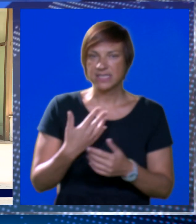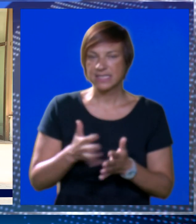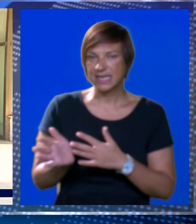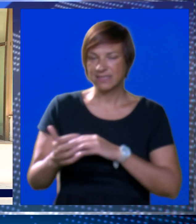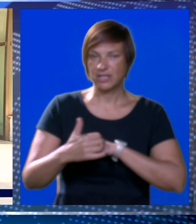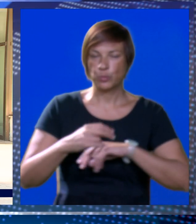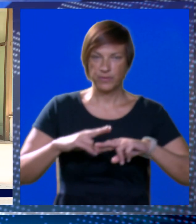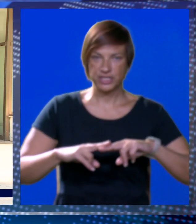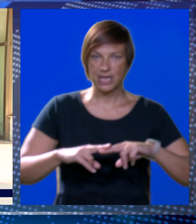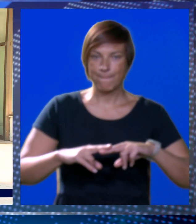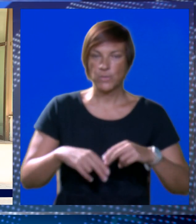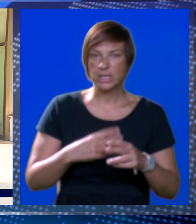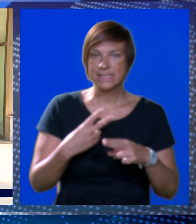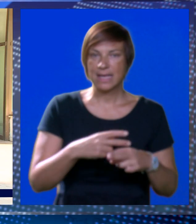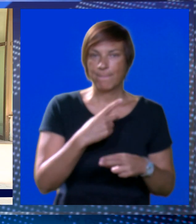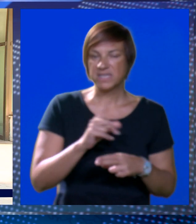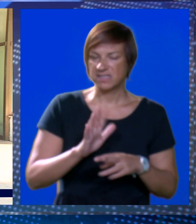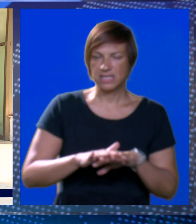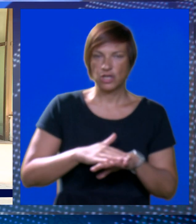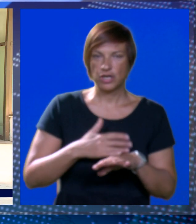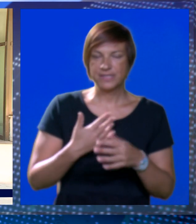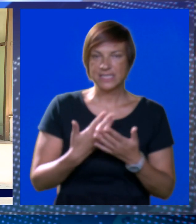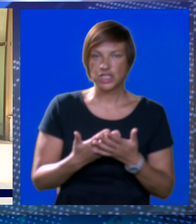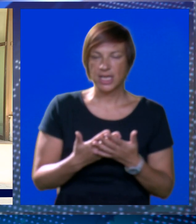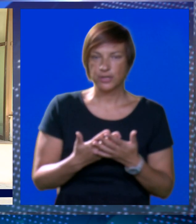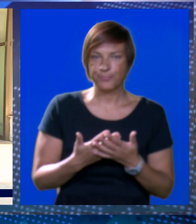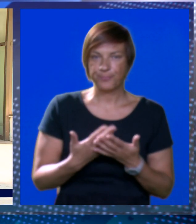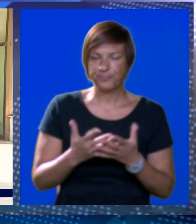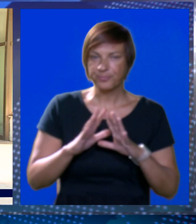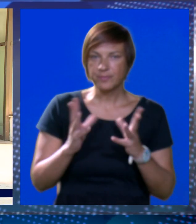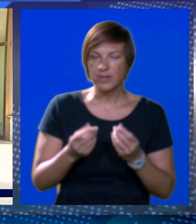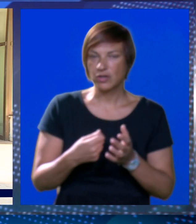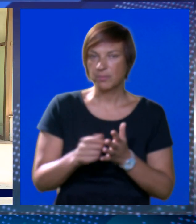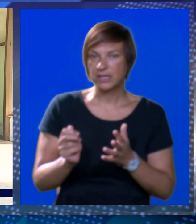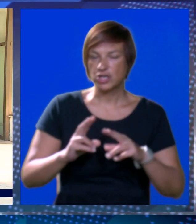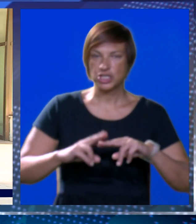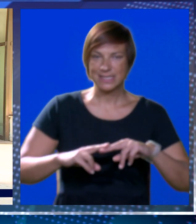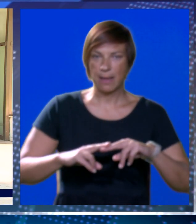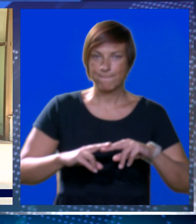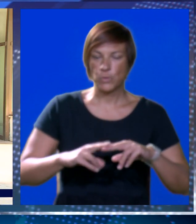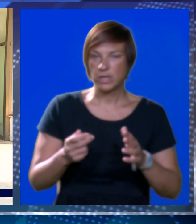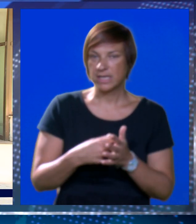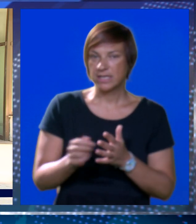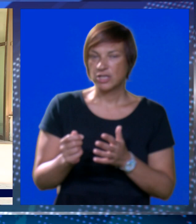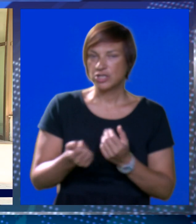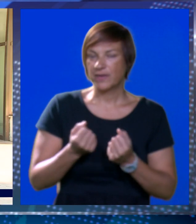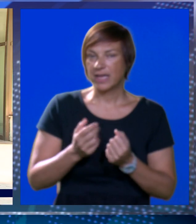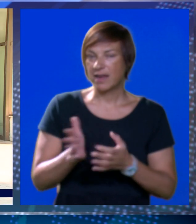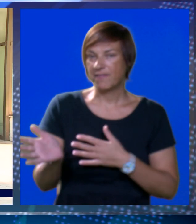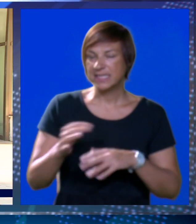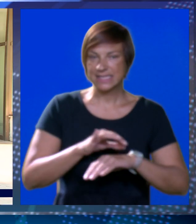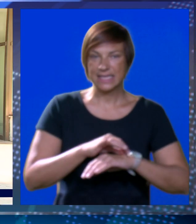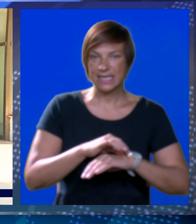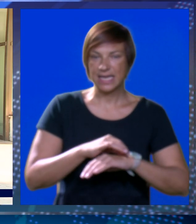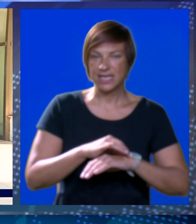Dubrovačke bolnice. Pacijenti to ne osjećaju. Znači to je ogroman trošak za bolnicu, troškove angažmana